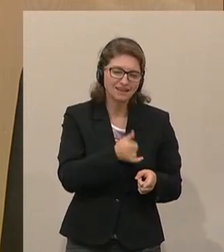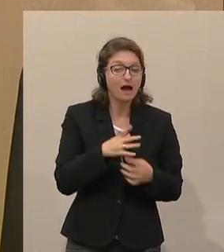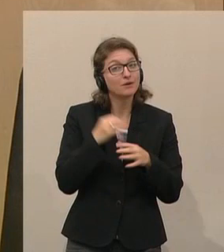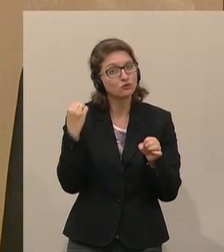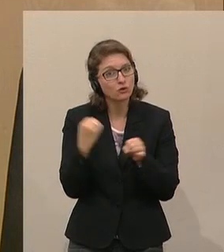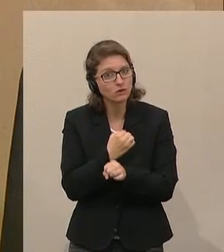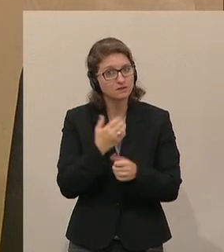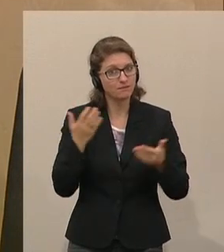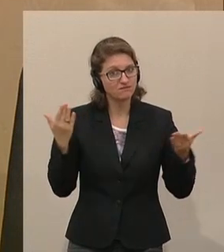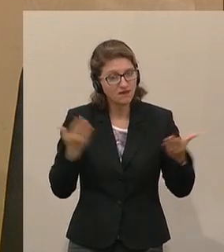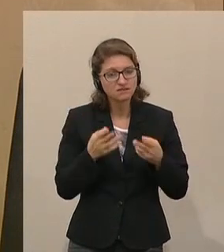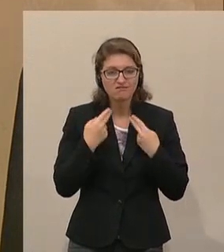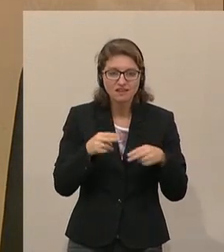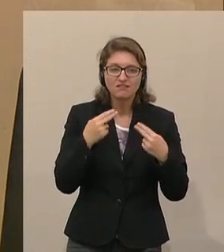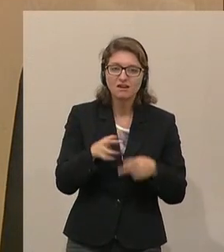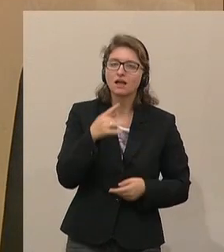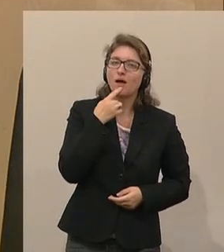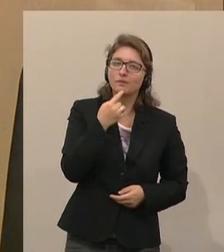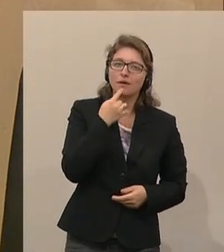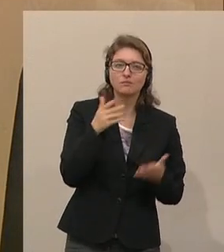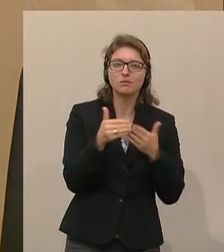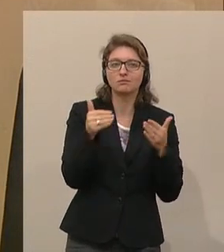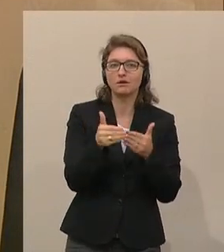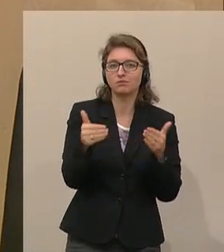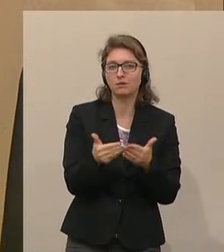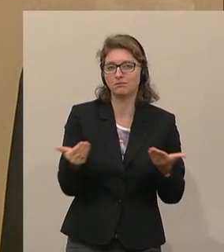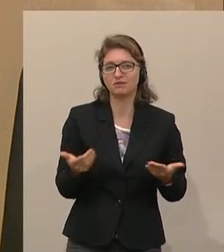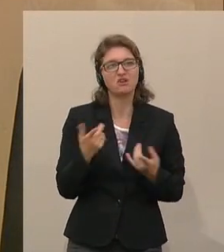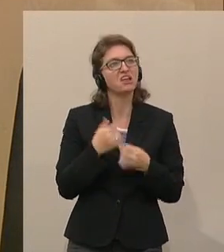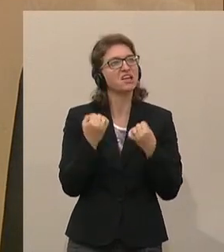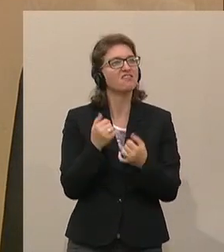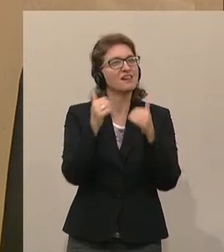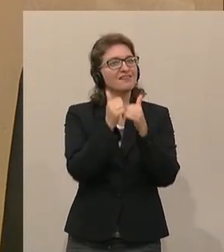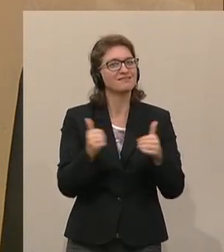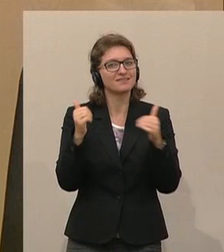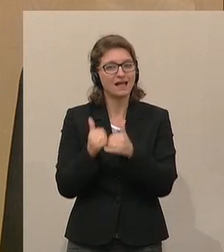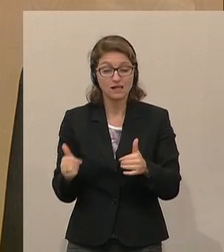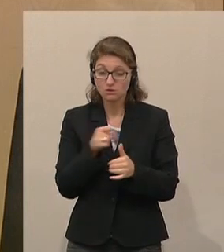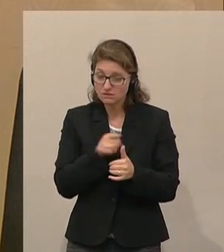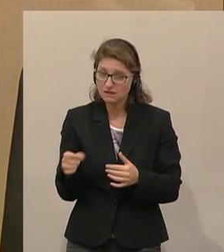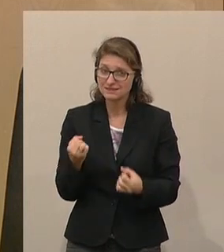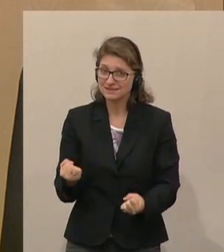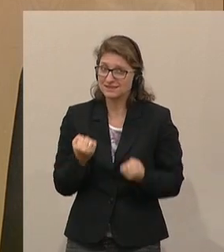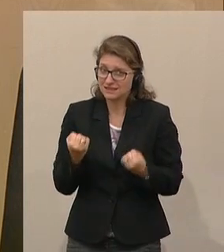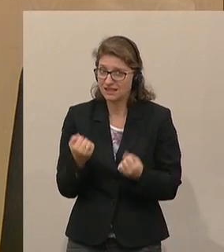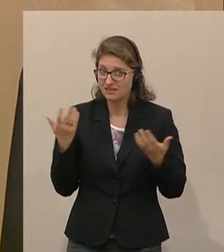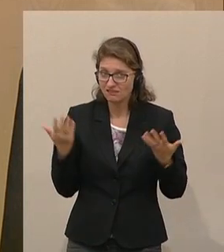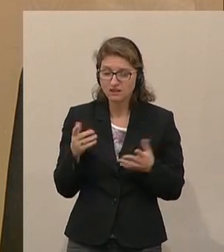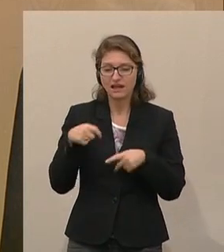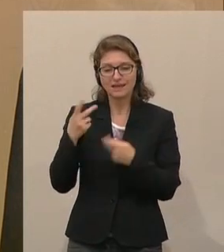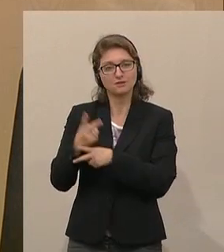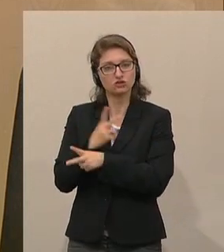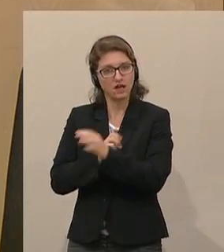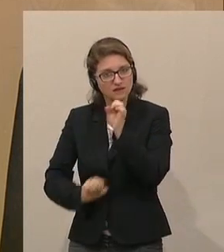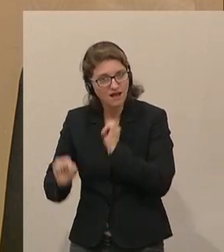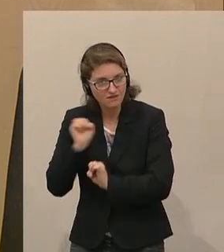Wissen. Immer wieder auch Behauptungen, die gegenteilig sind. Die Gewaltenteilung stellt ganz klar sicher, dass es eine Staatsanwaltschaft